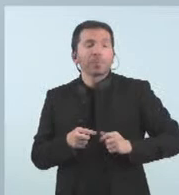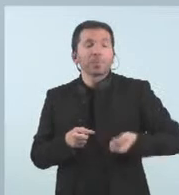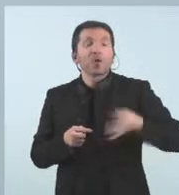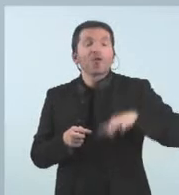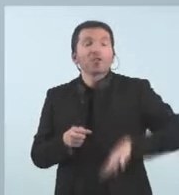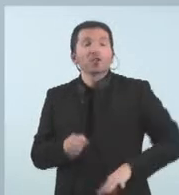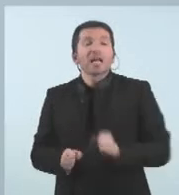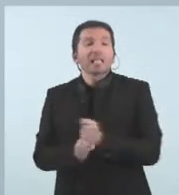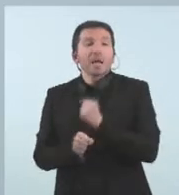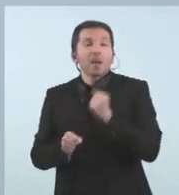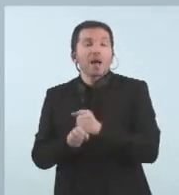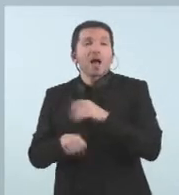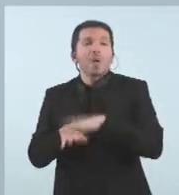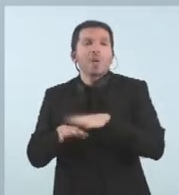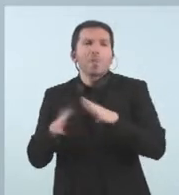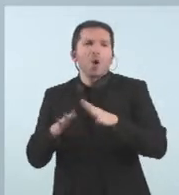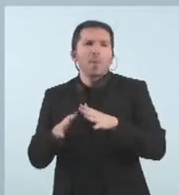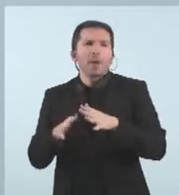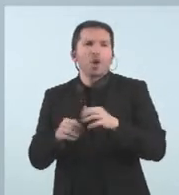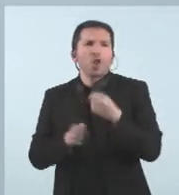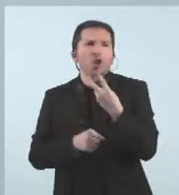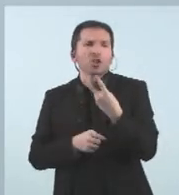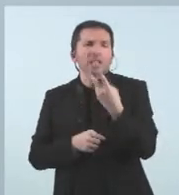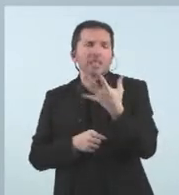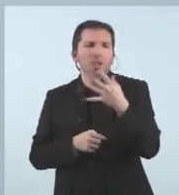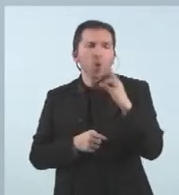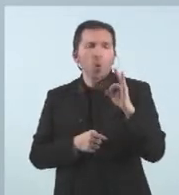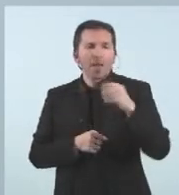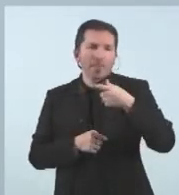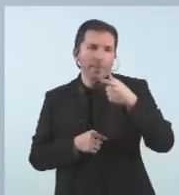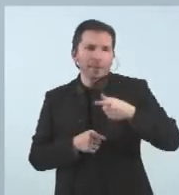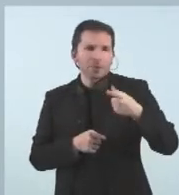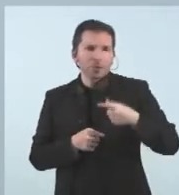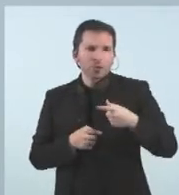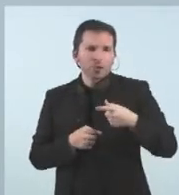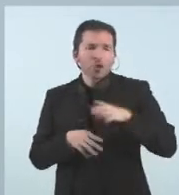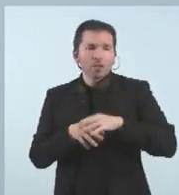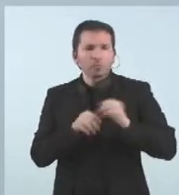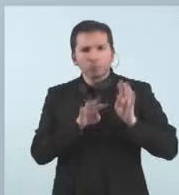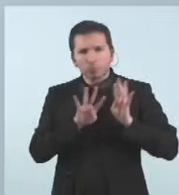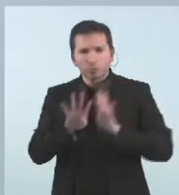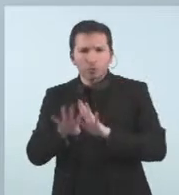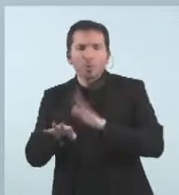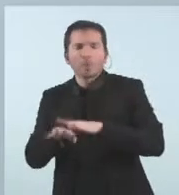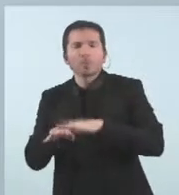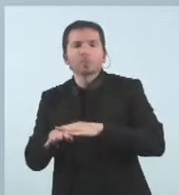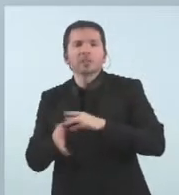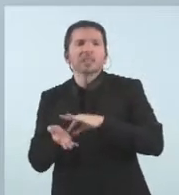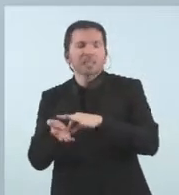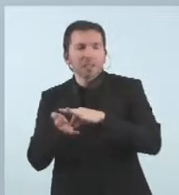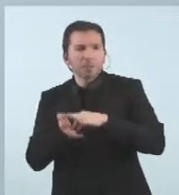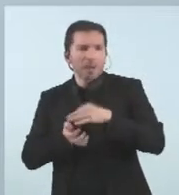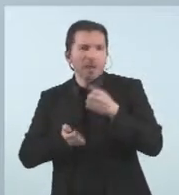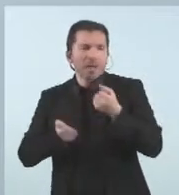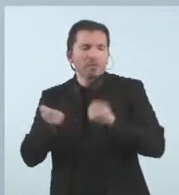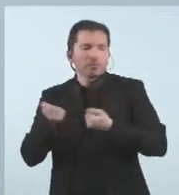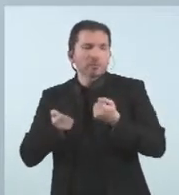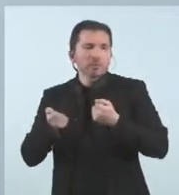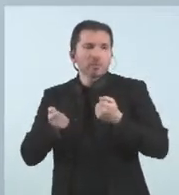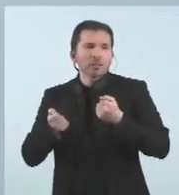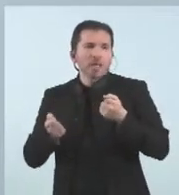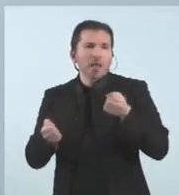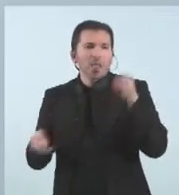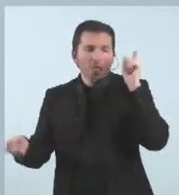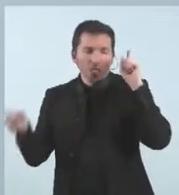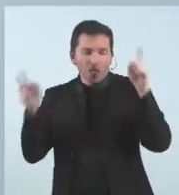mobilitat i s'han mobilitzat uns 250 efectius entre els serveis de policia els serveis de circulació dels diferents comuns i